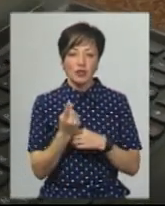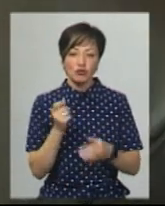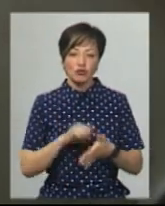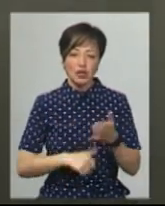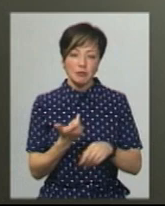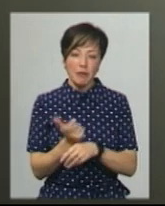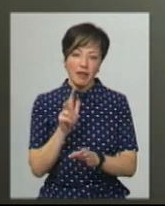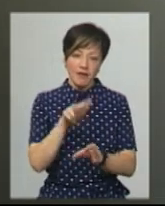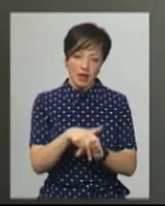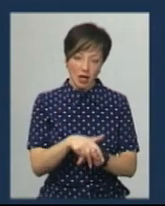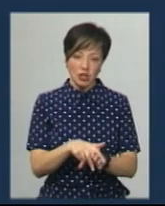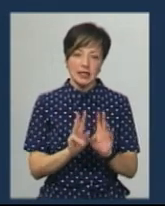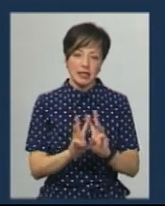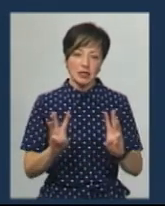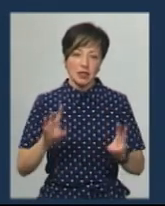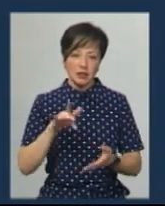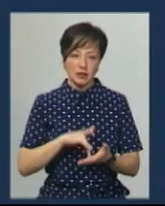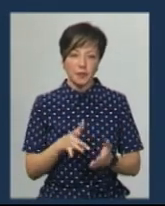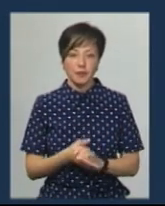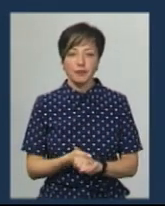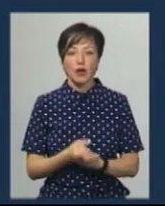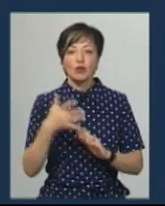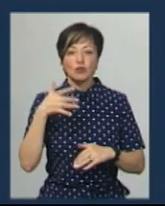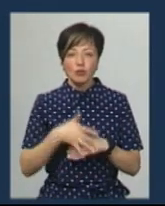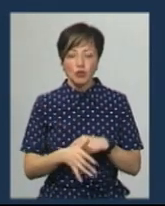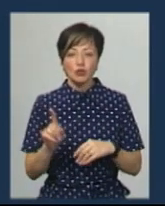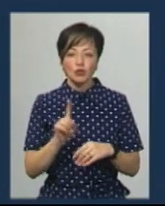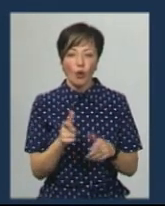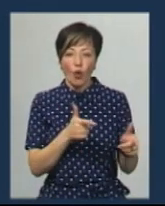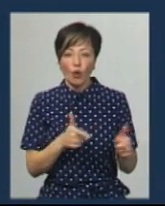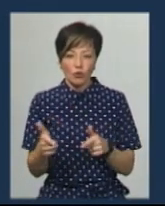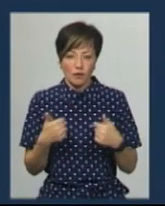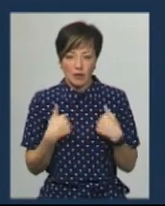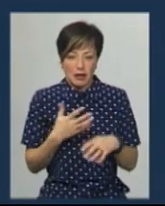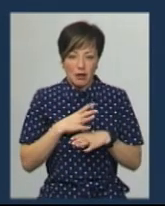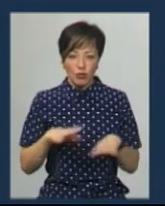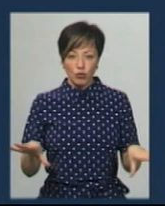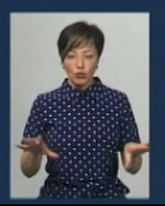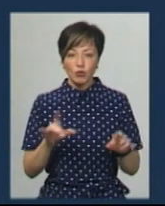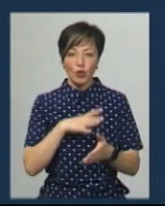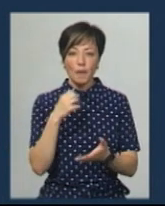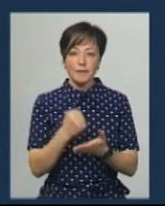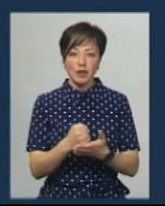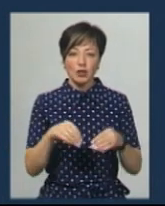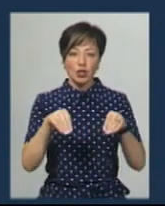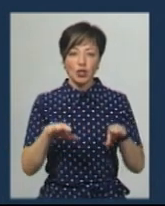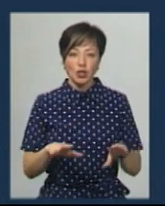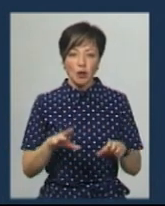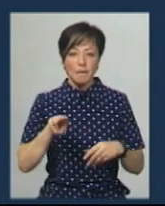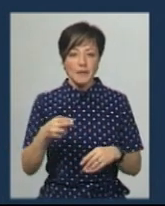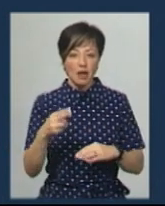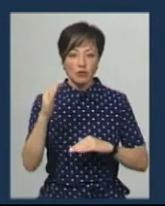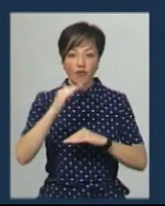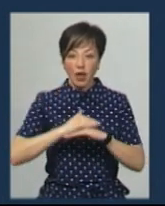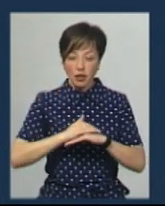через перенавантаженість на сайті центру. Зрозуміло, що готові ми до цього не були, тому що, так як було прийнято рішення у п